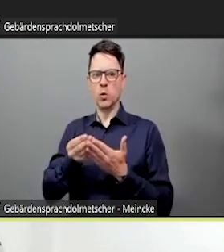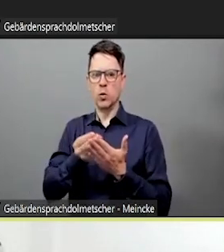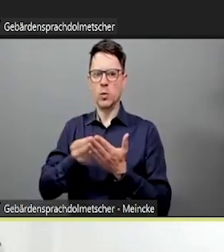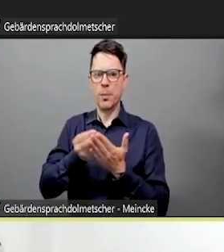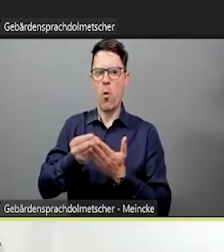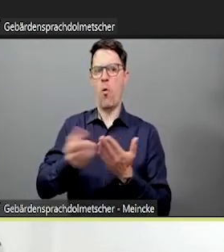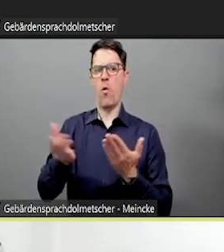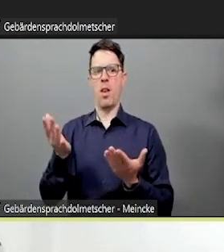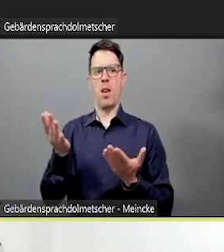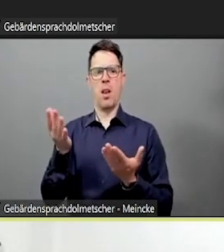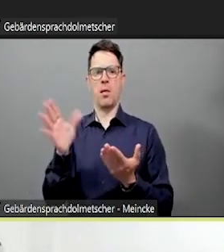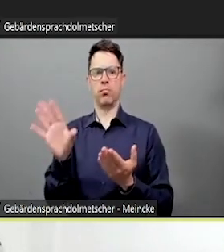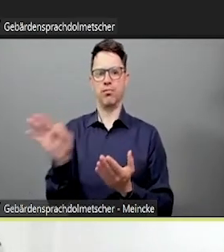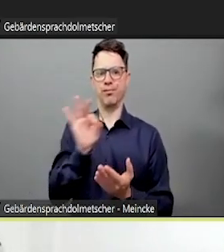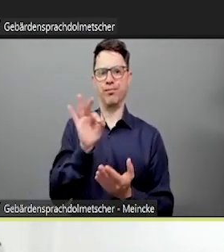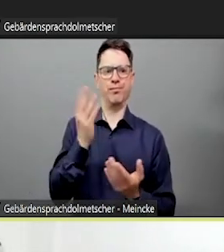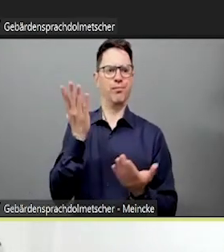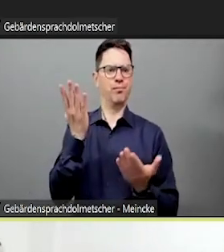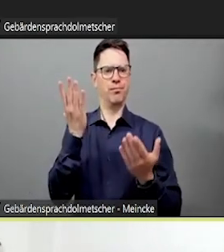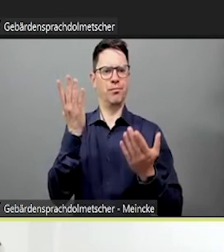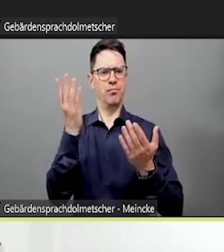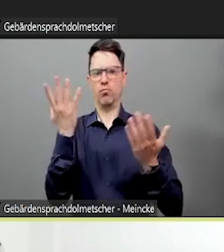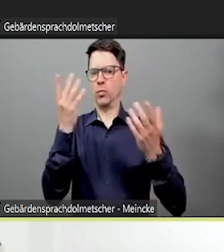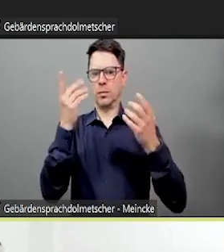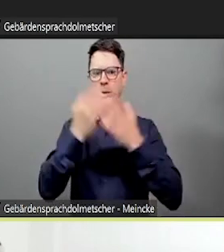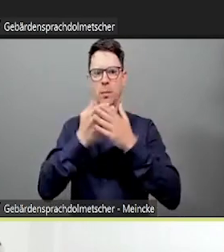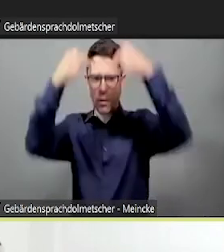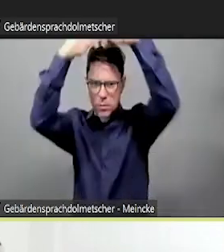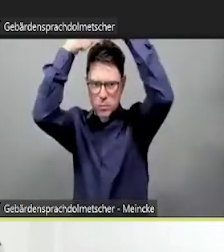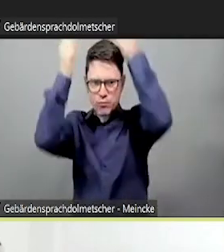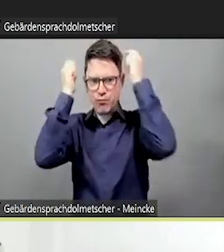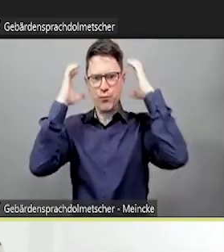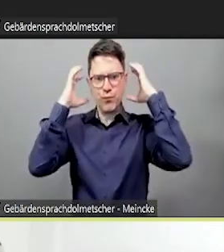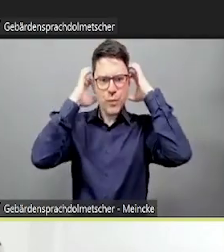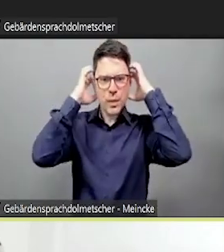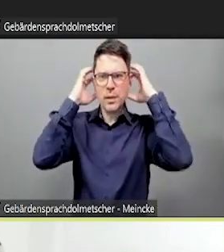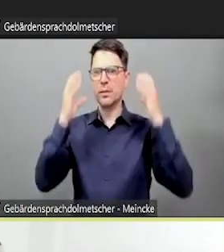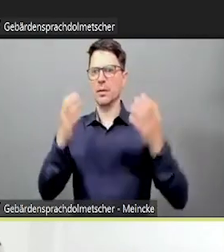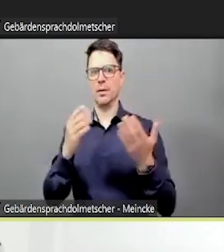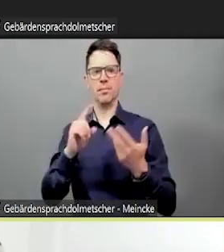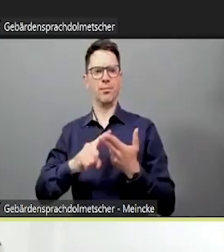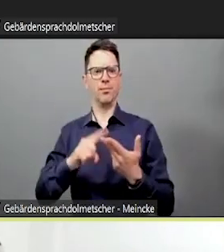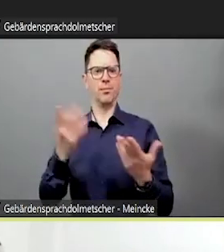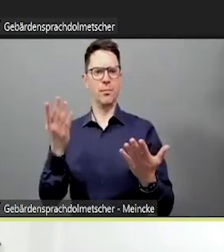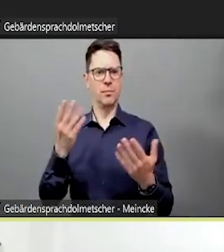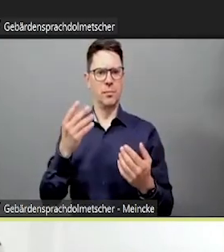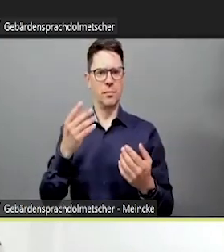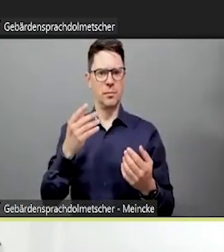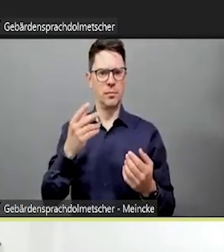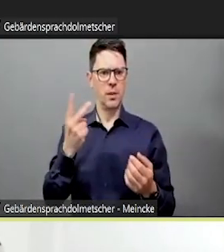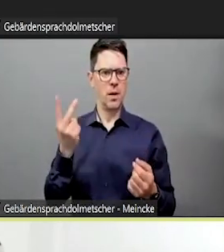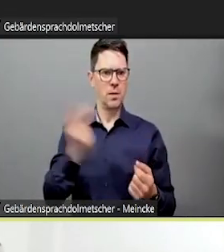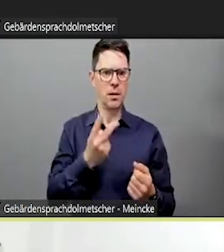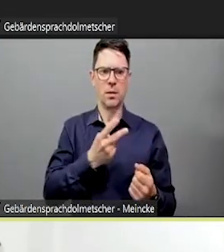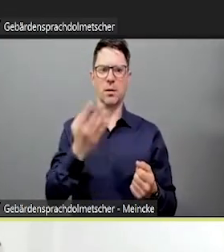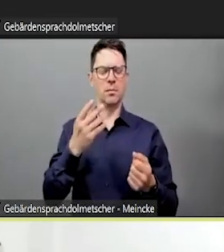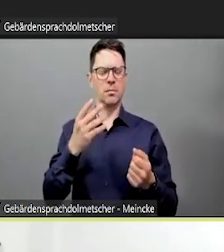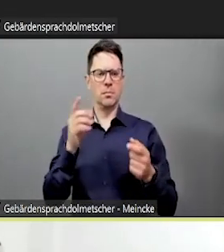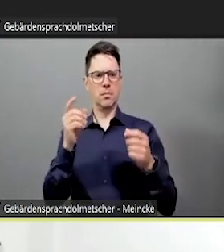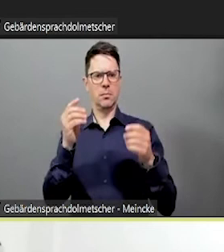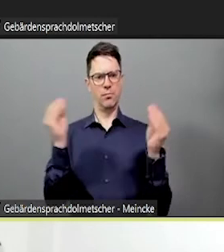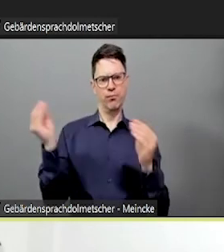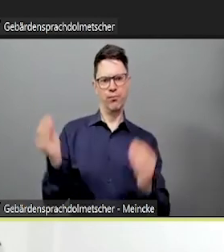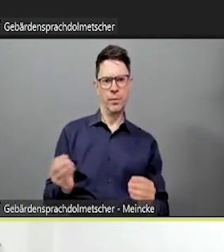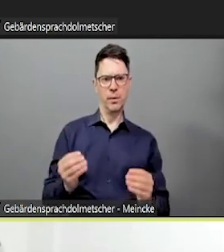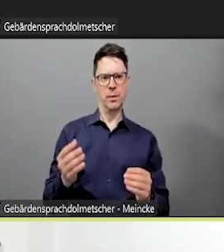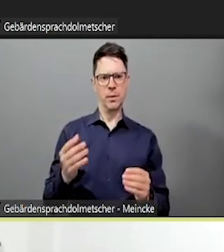angenommen. Das lesen auch immer alle total gerne. Und auch später, wenn man dann sagt, bildet Gruppen oder so, dann gucken die da gerne mal rein,